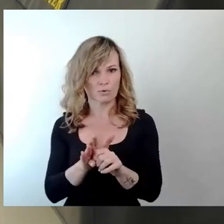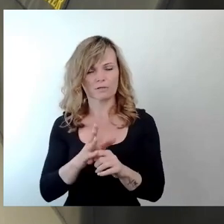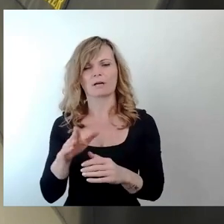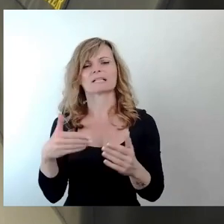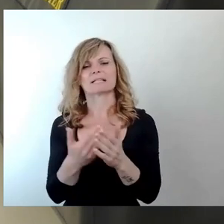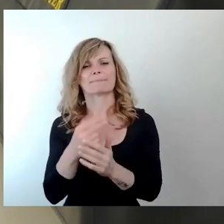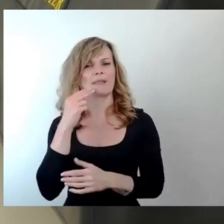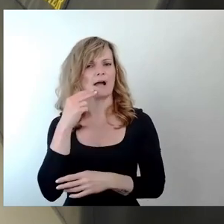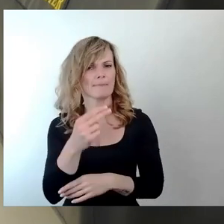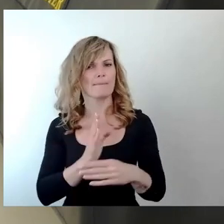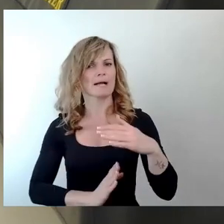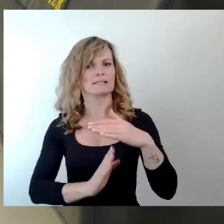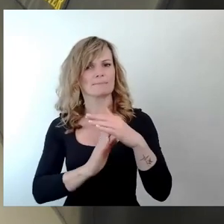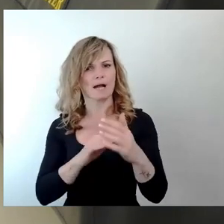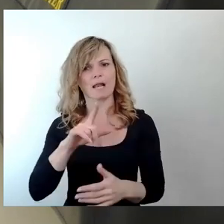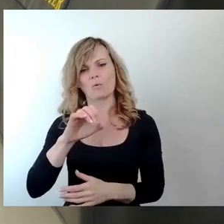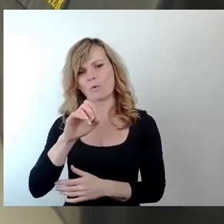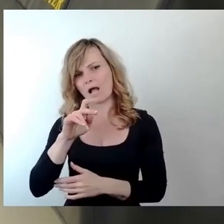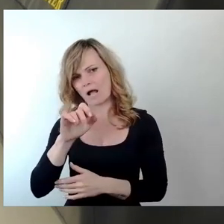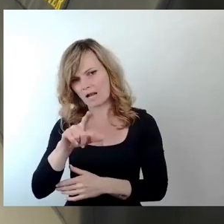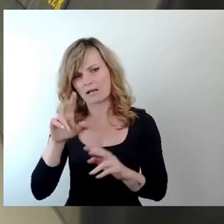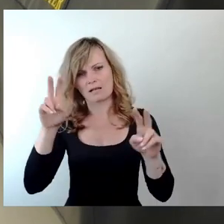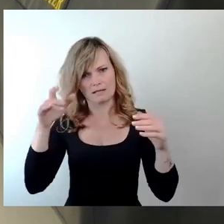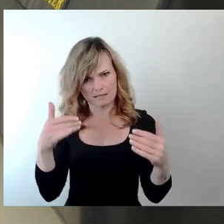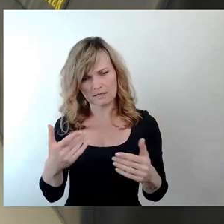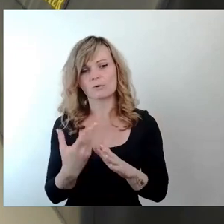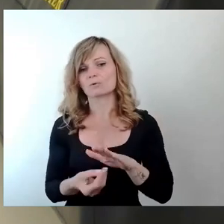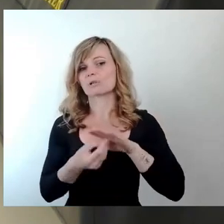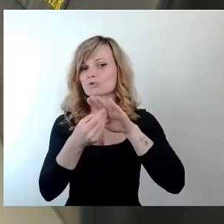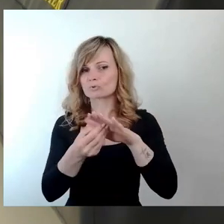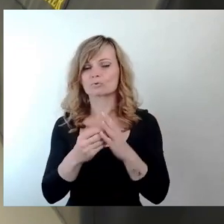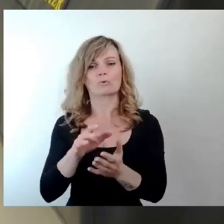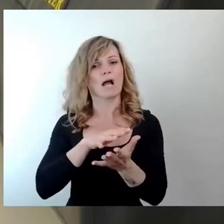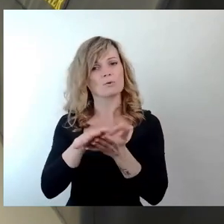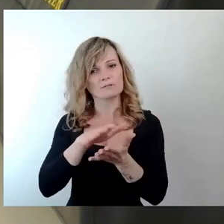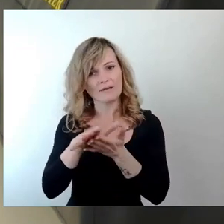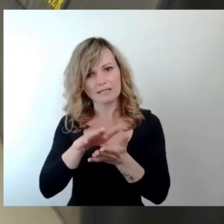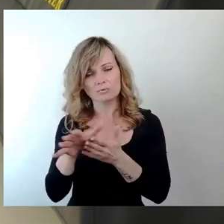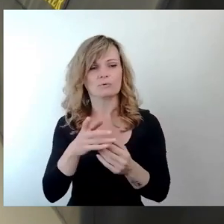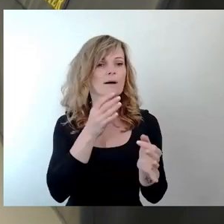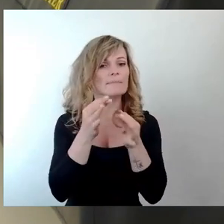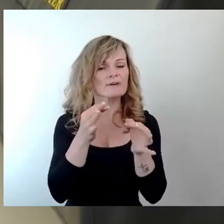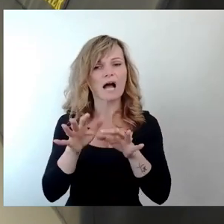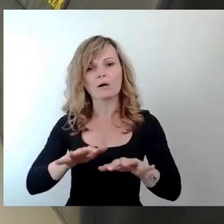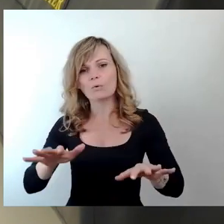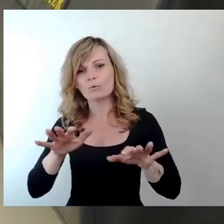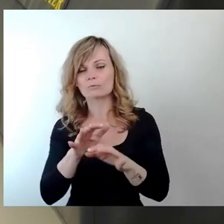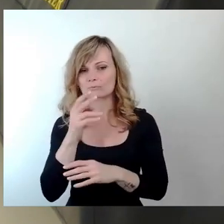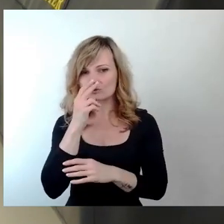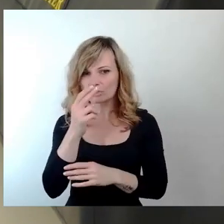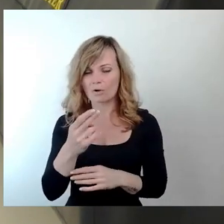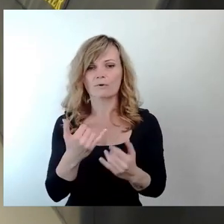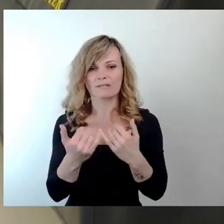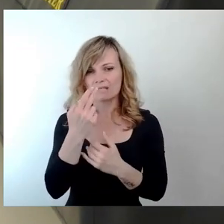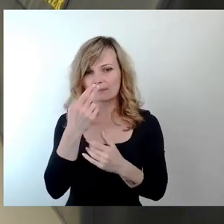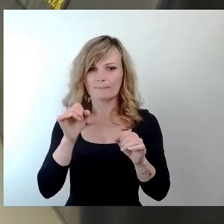Es geht um Unterstützung und Auswertung auch von Befragungen zur Belebung der Innenstadt,